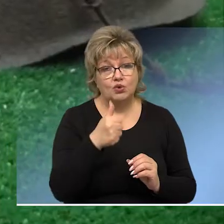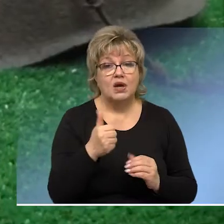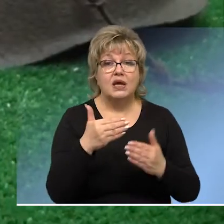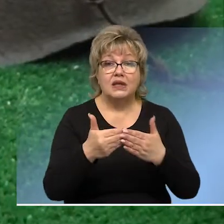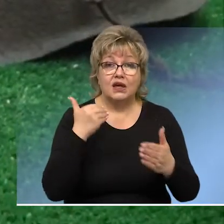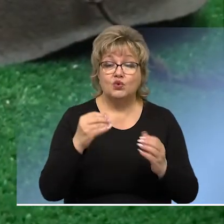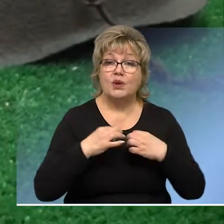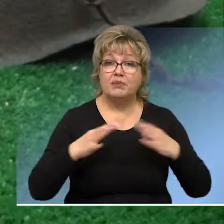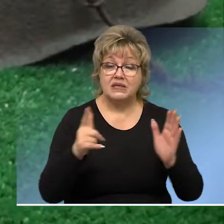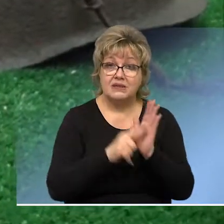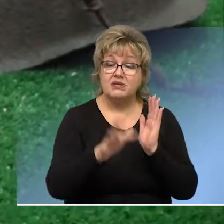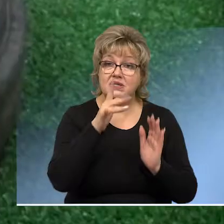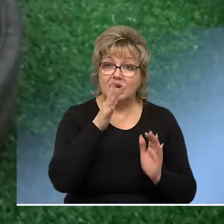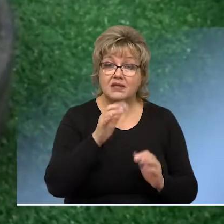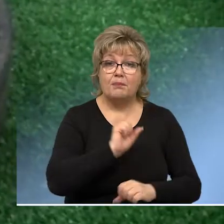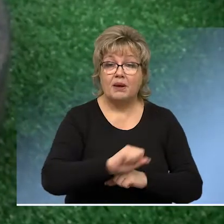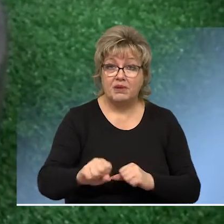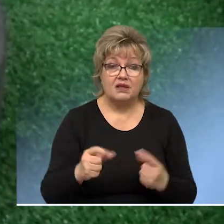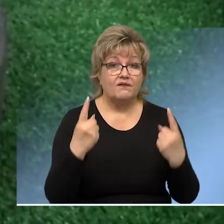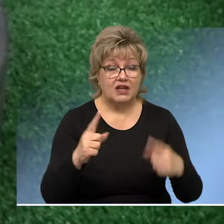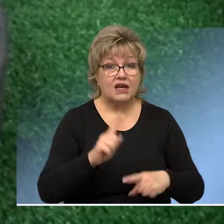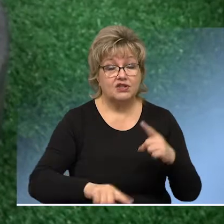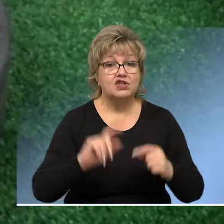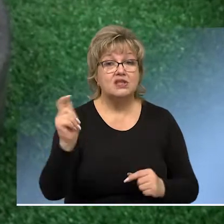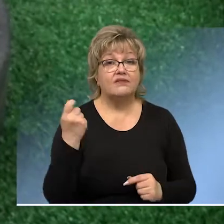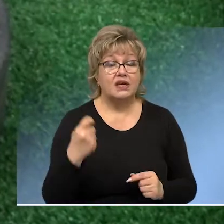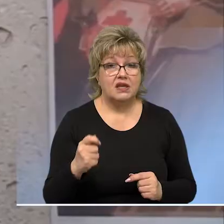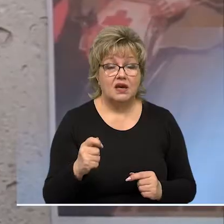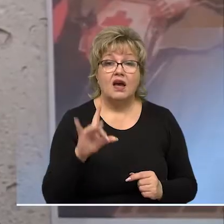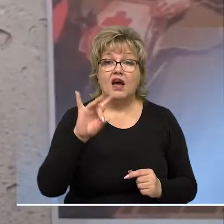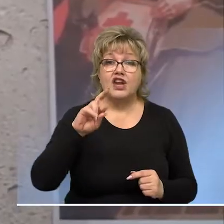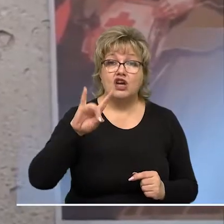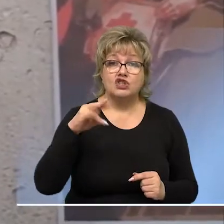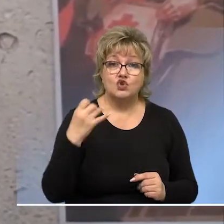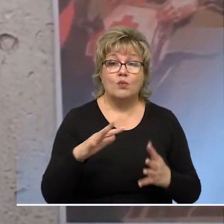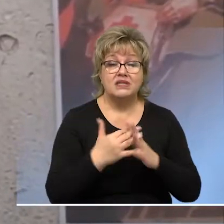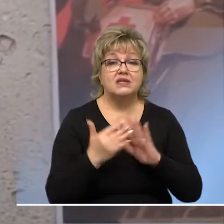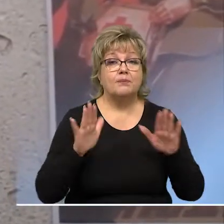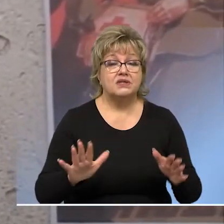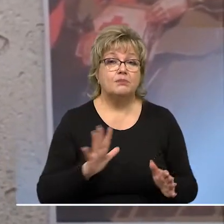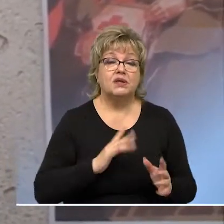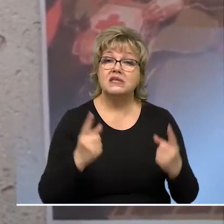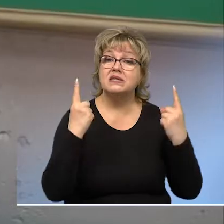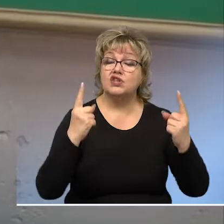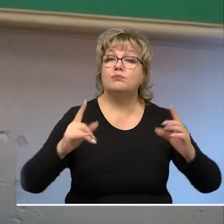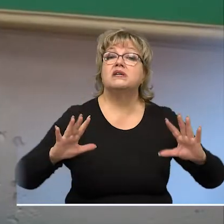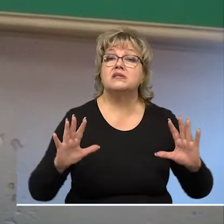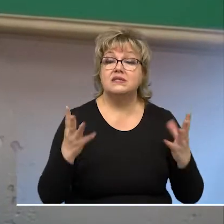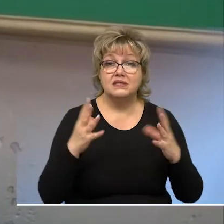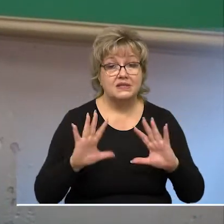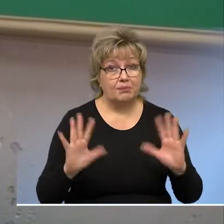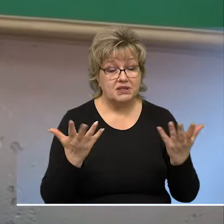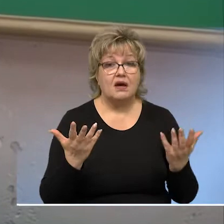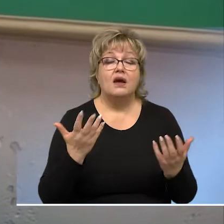году, накануне праздника 70-й годовщины Победы в Великой Отечественной войне, в Ряженском сельском поселении состоялось значимое